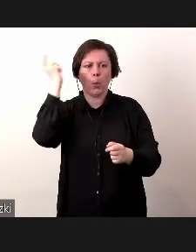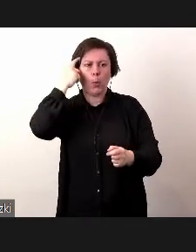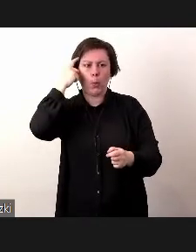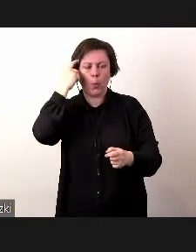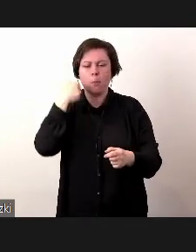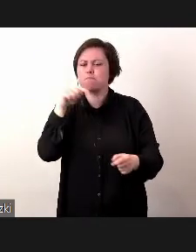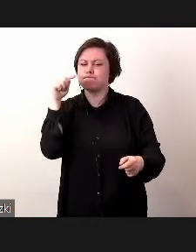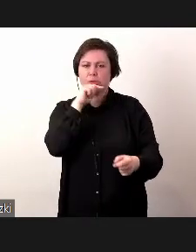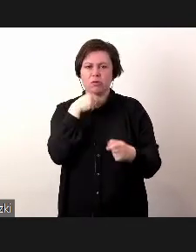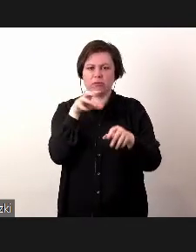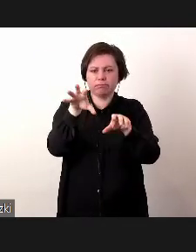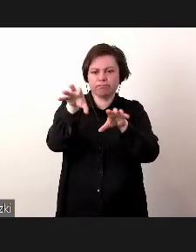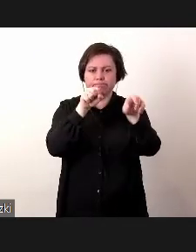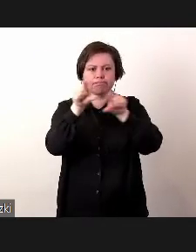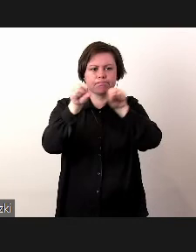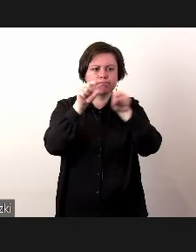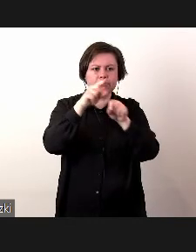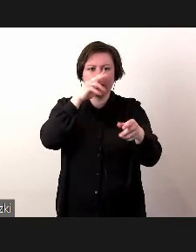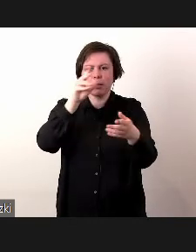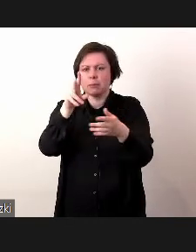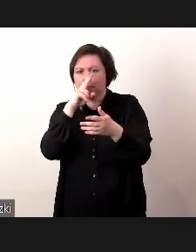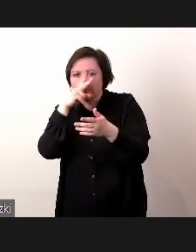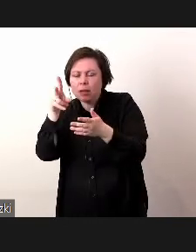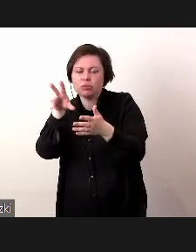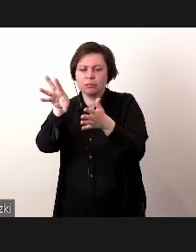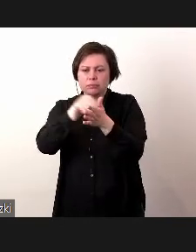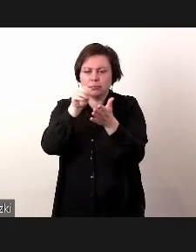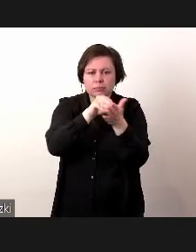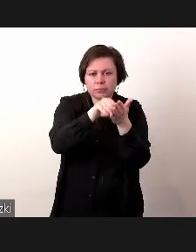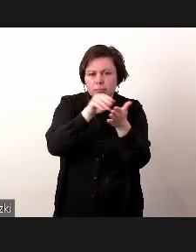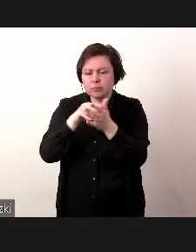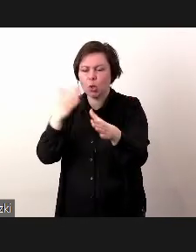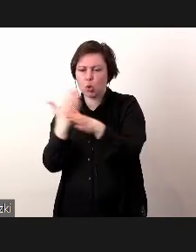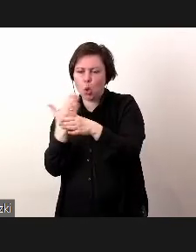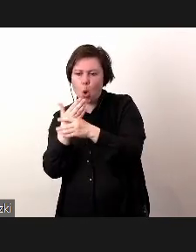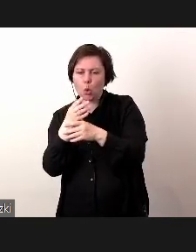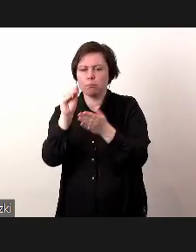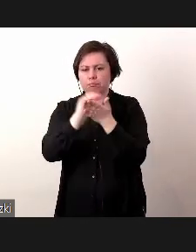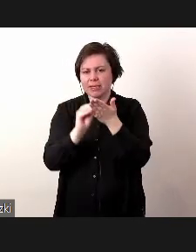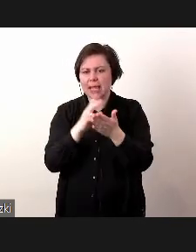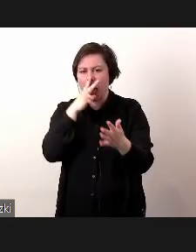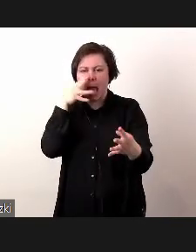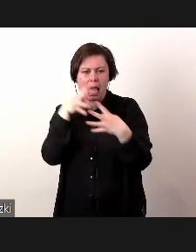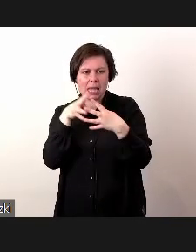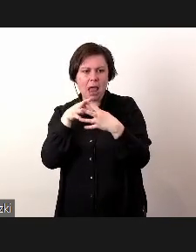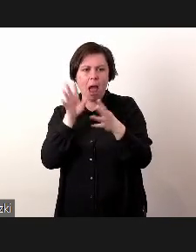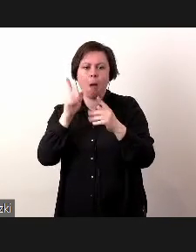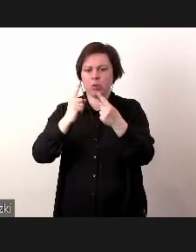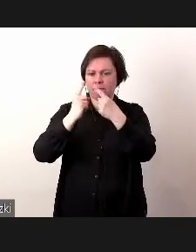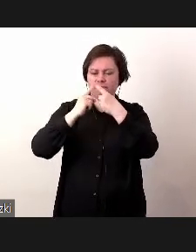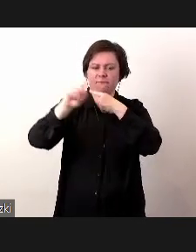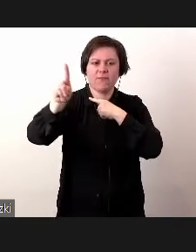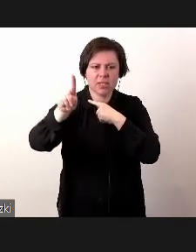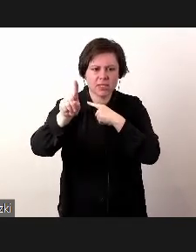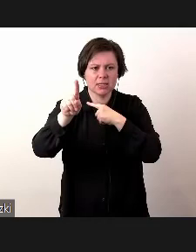jesteśmy w stanie sobie tutaj raportować, czy nawet generować dokumenty, które przesyłamy